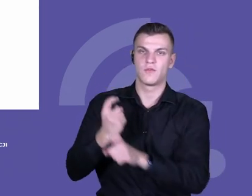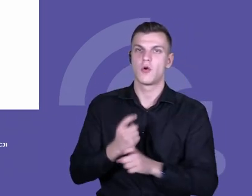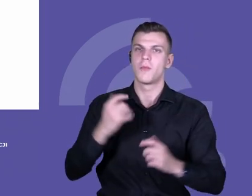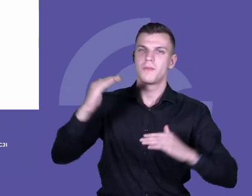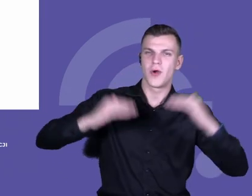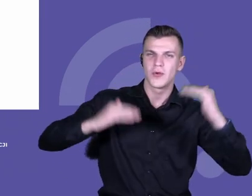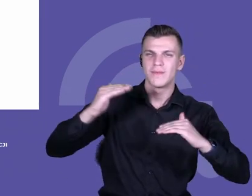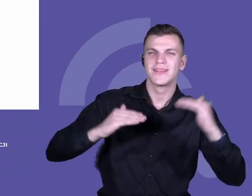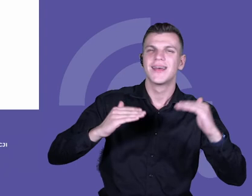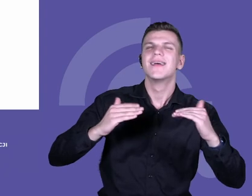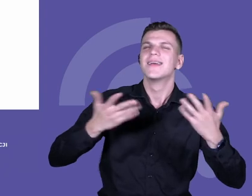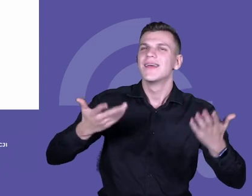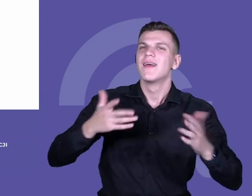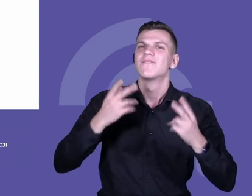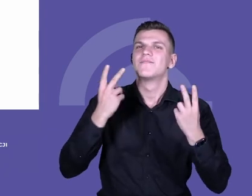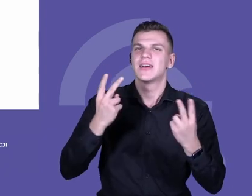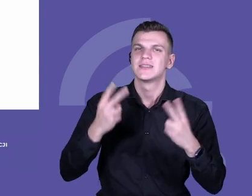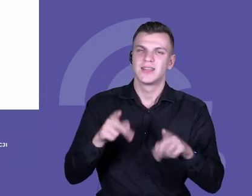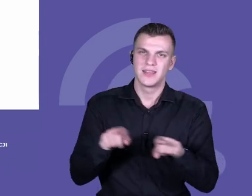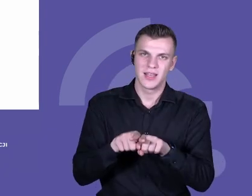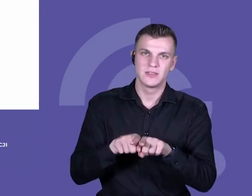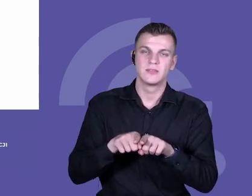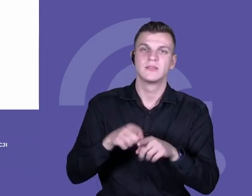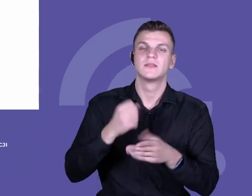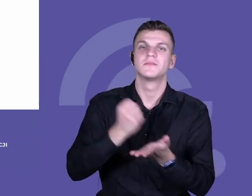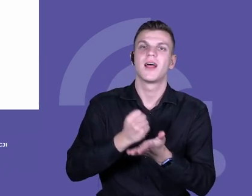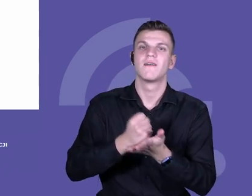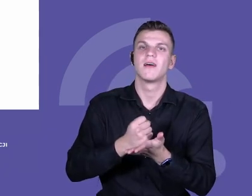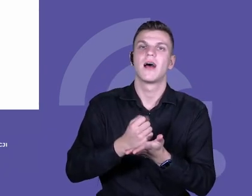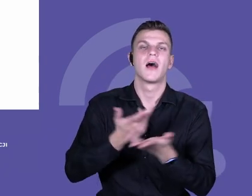skupienie uwagi nad egzaminami